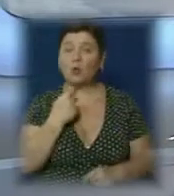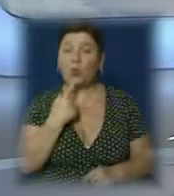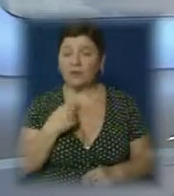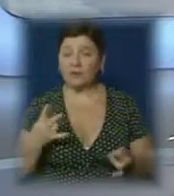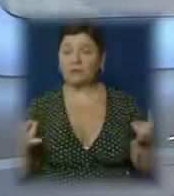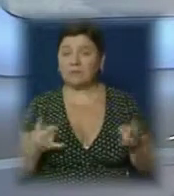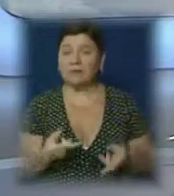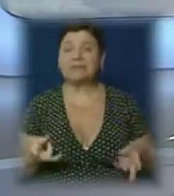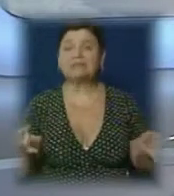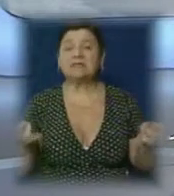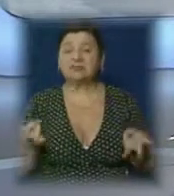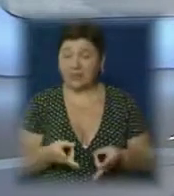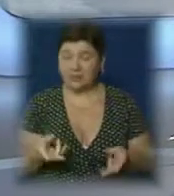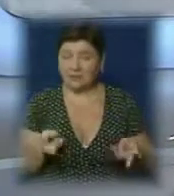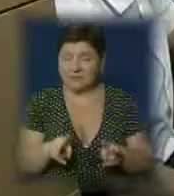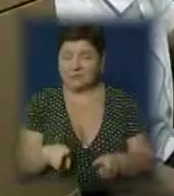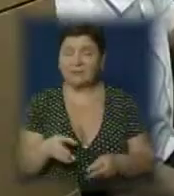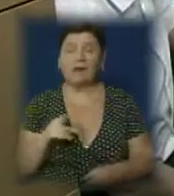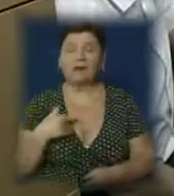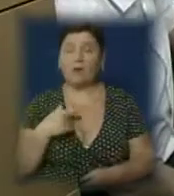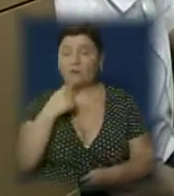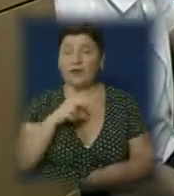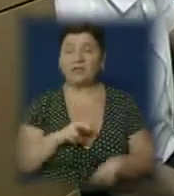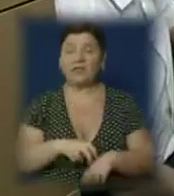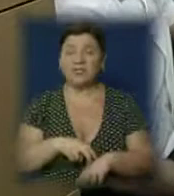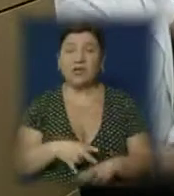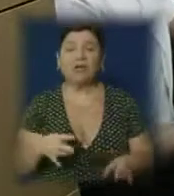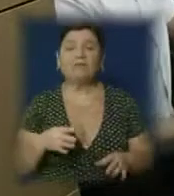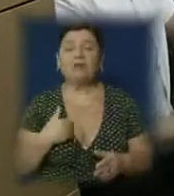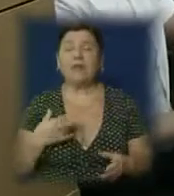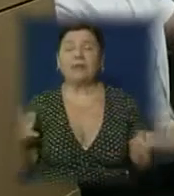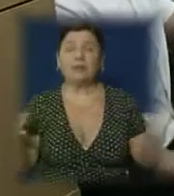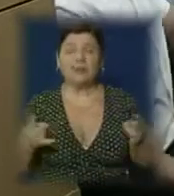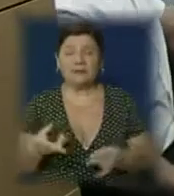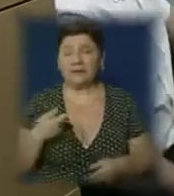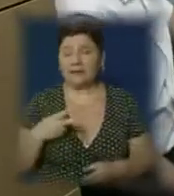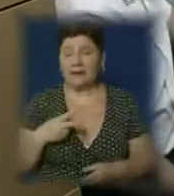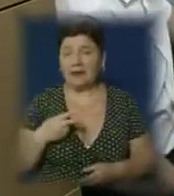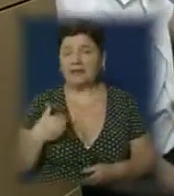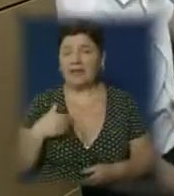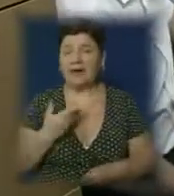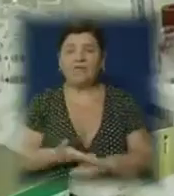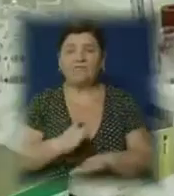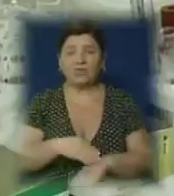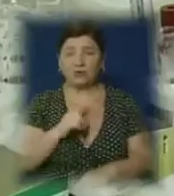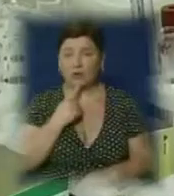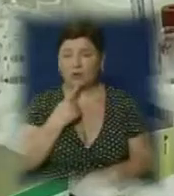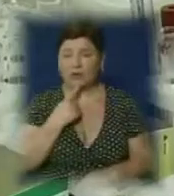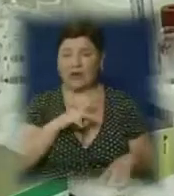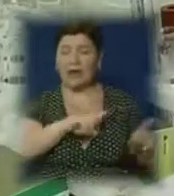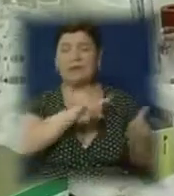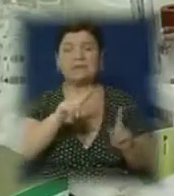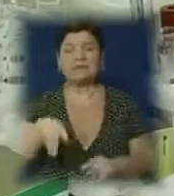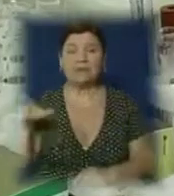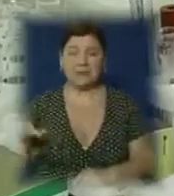була і залишається, наголошують медики. Вона необхідна не лише для поранених військових на Сході, а й для важкохворих закарпатців. У